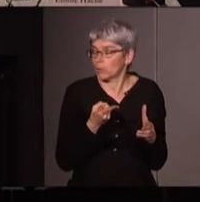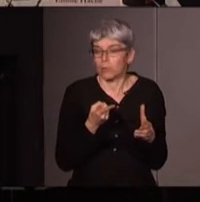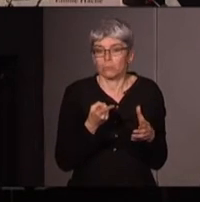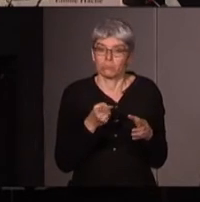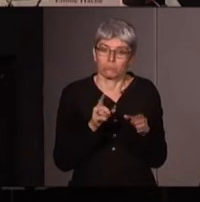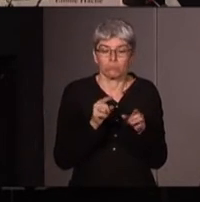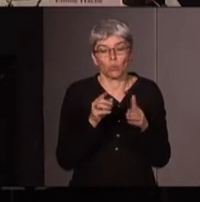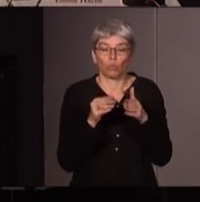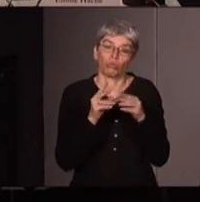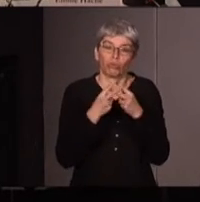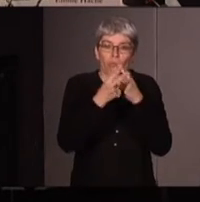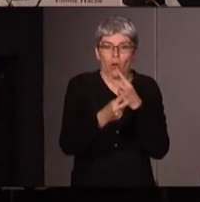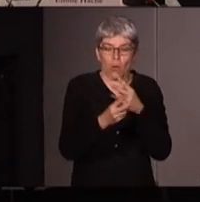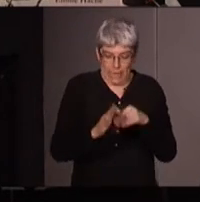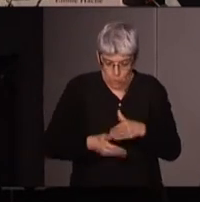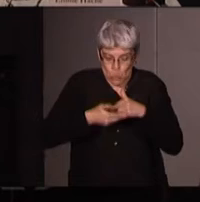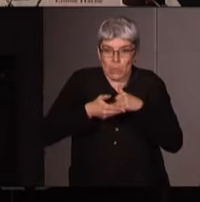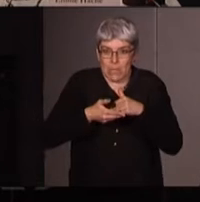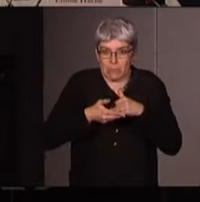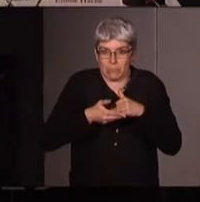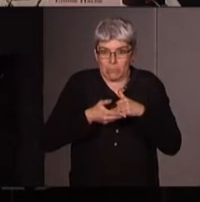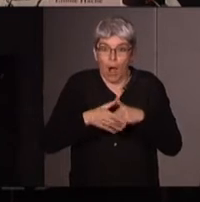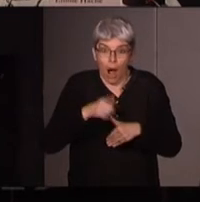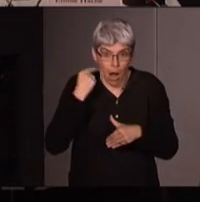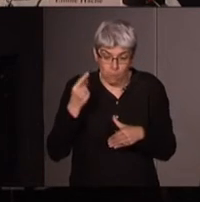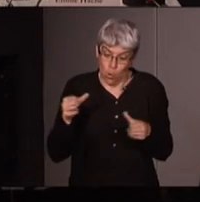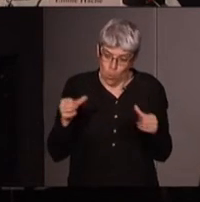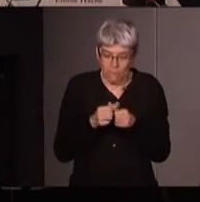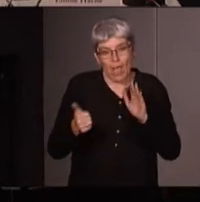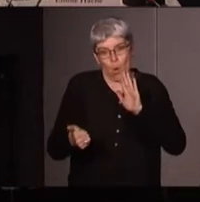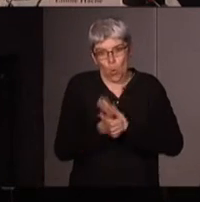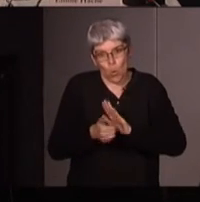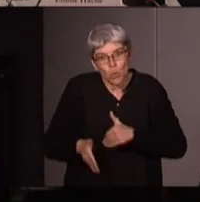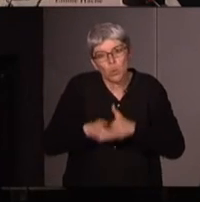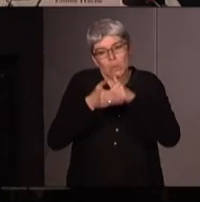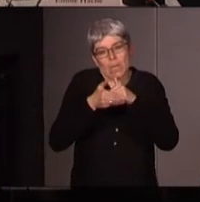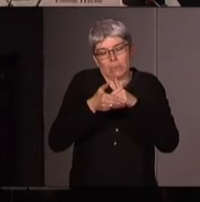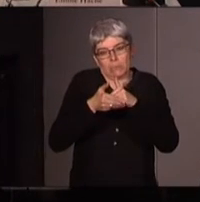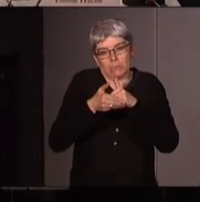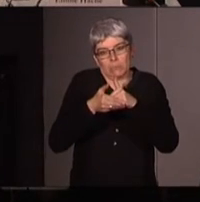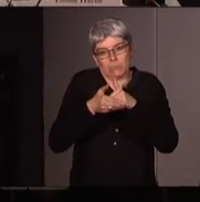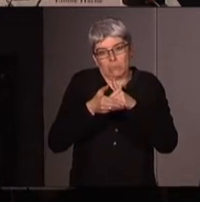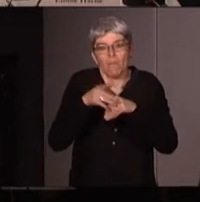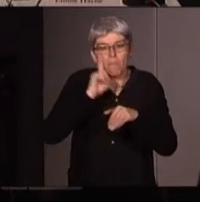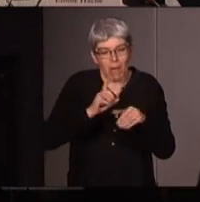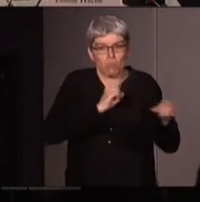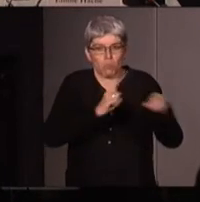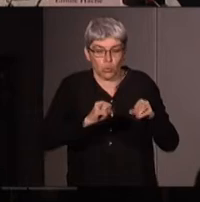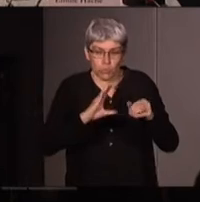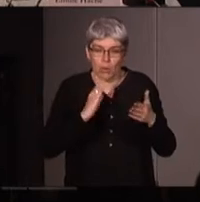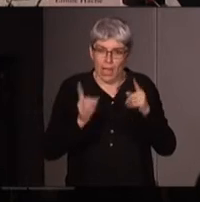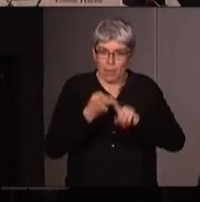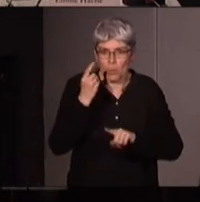et une partie de soutien et donc les hommes ont joué le rôle là de soutien et ça a été assez